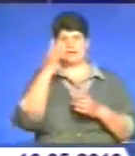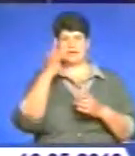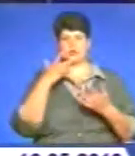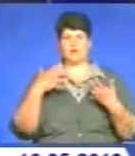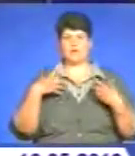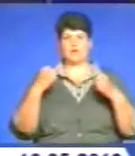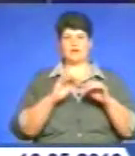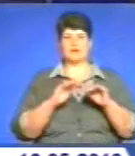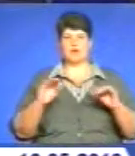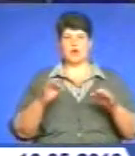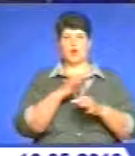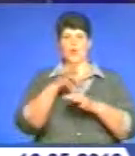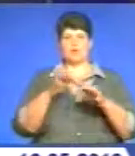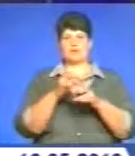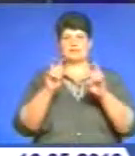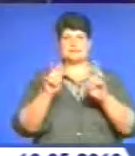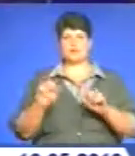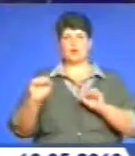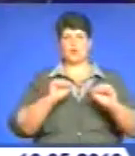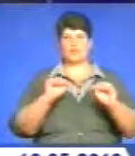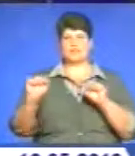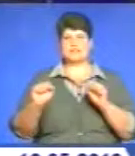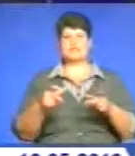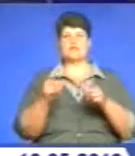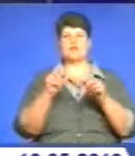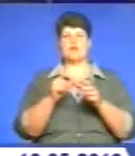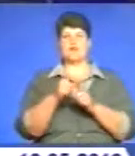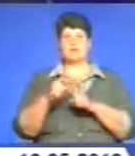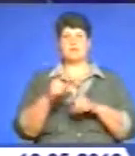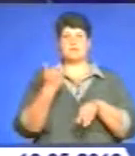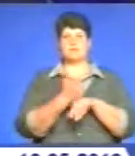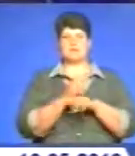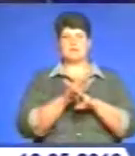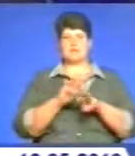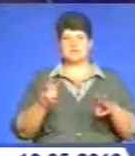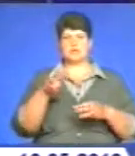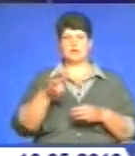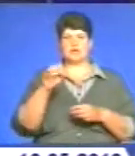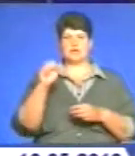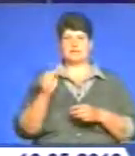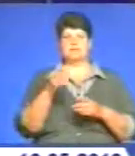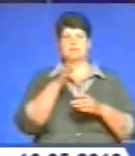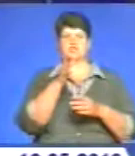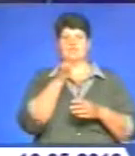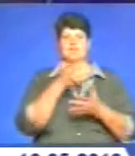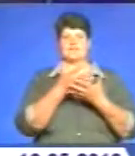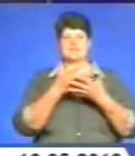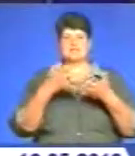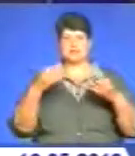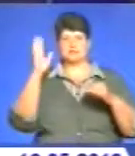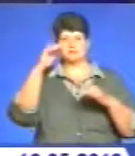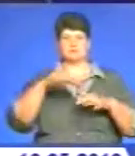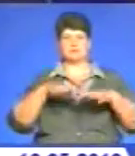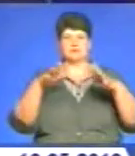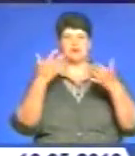обговорювали на засіданні уряду. За словами прем'єр-міністра Миколи Азарова, період весняного водопілля вже позаду. Тому наразі